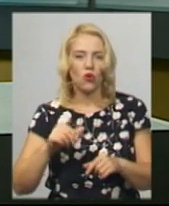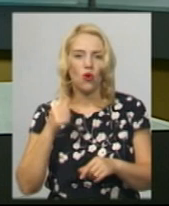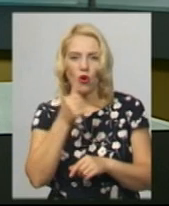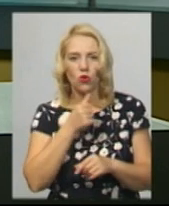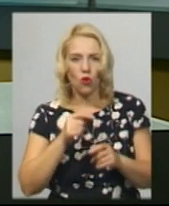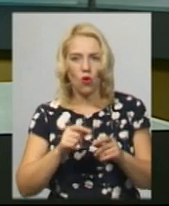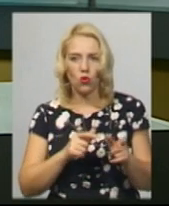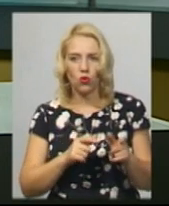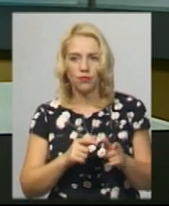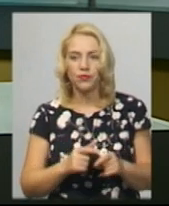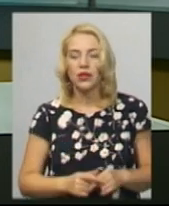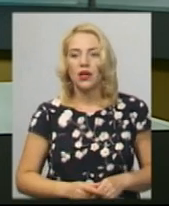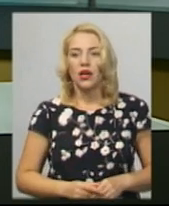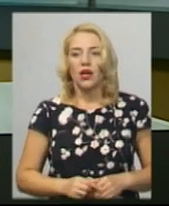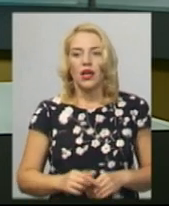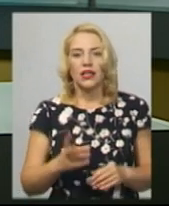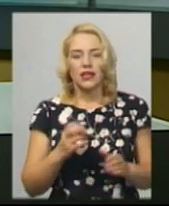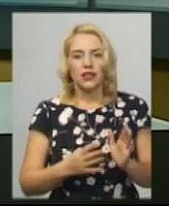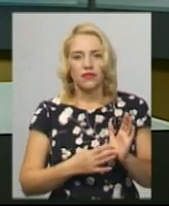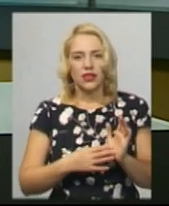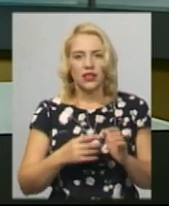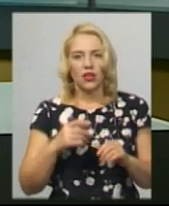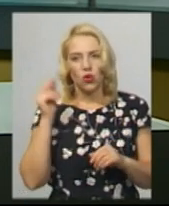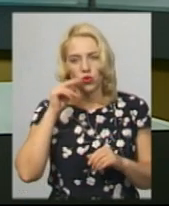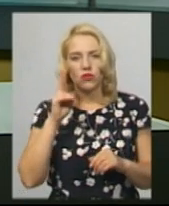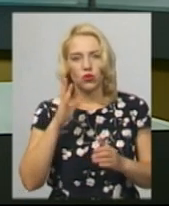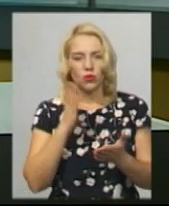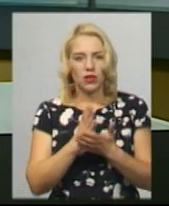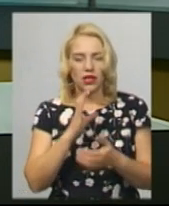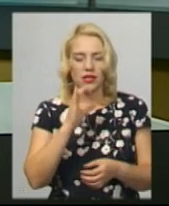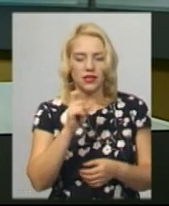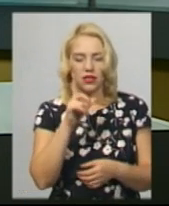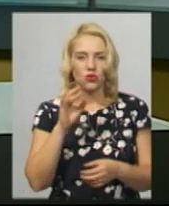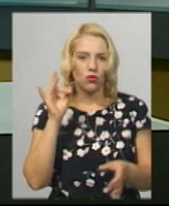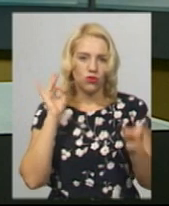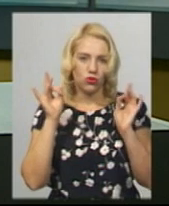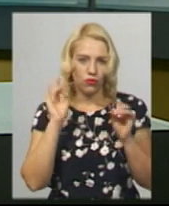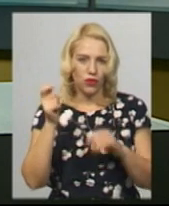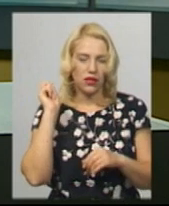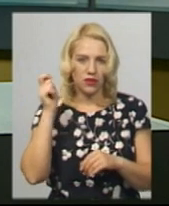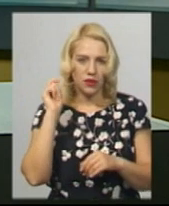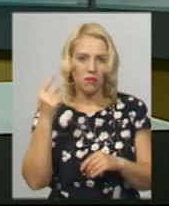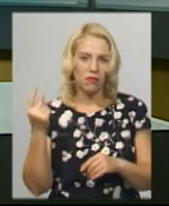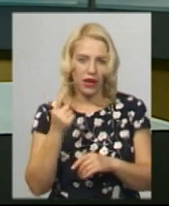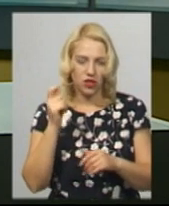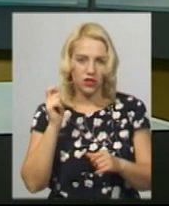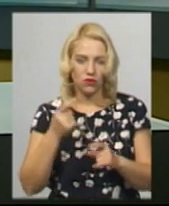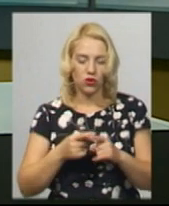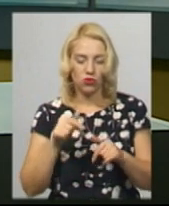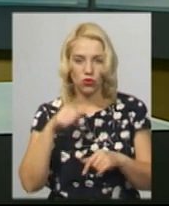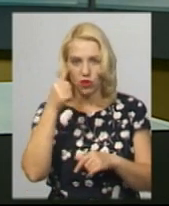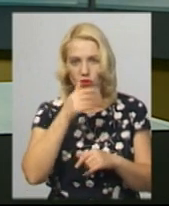Для 9 учнів, що перебувають у Хмельницькому слідчому ізоляторі, пролунав сьогодні шкільний дзвоник. Цьогоріч знання